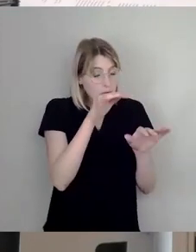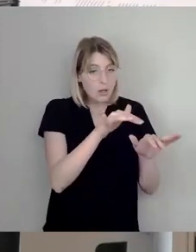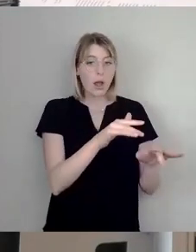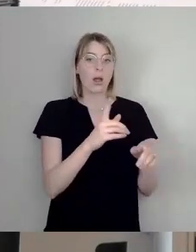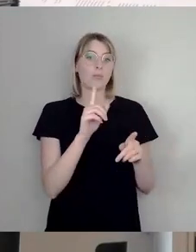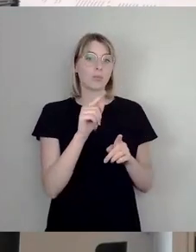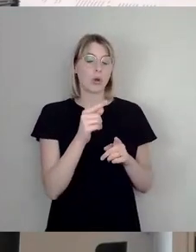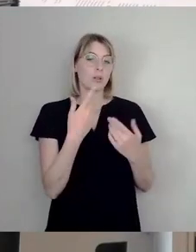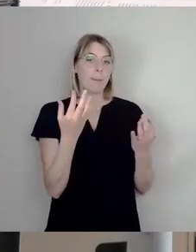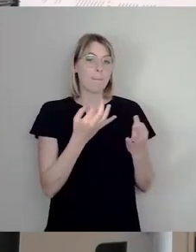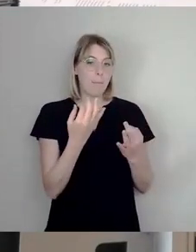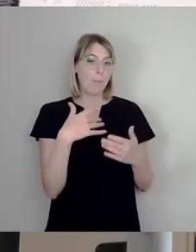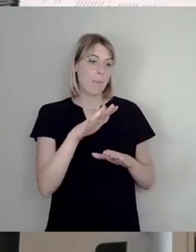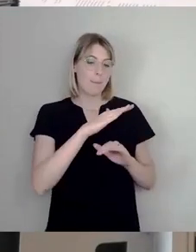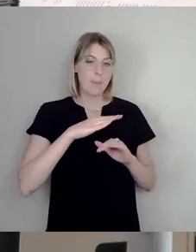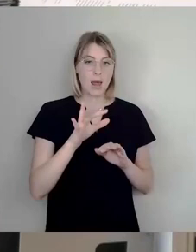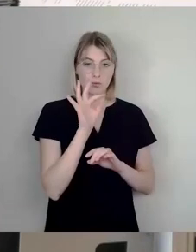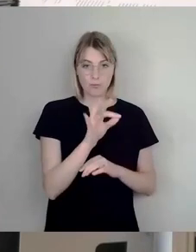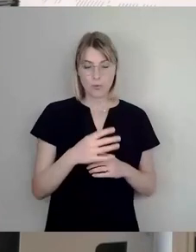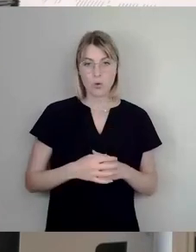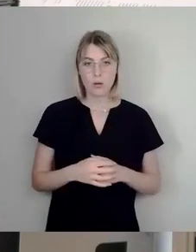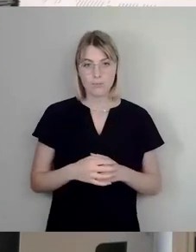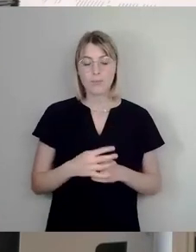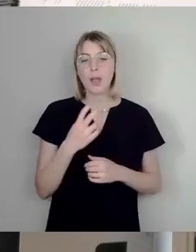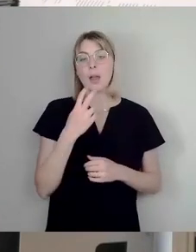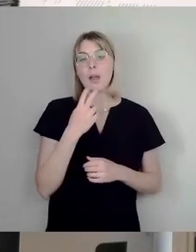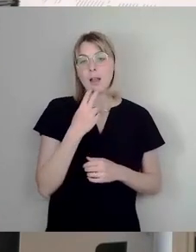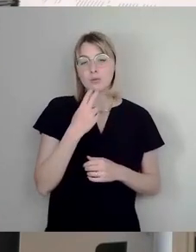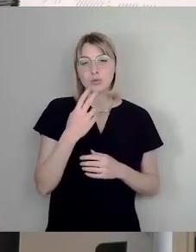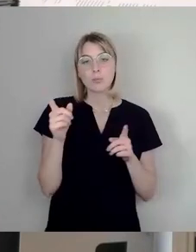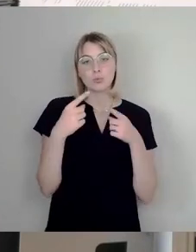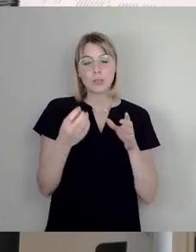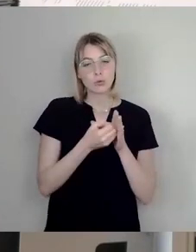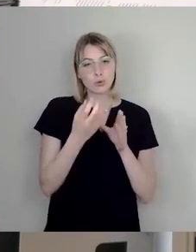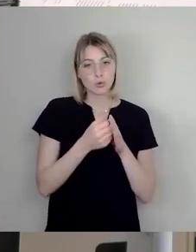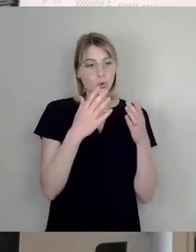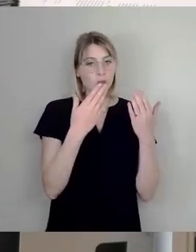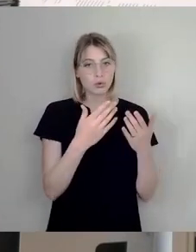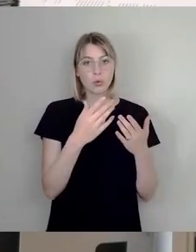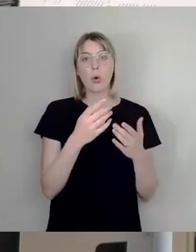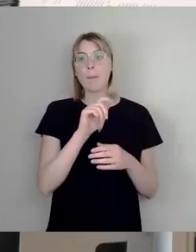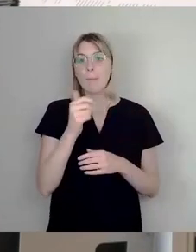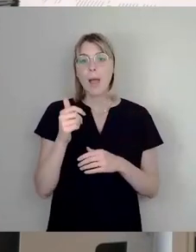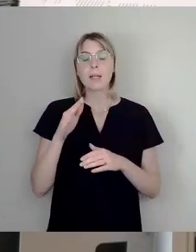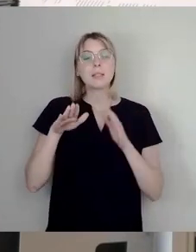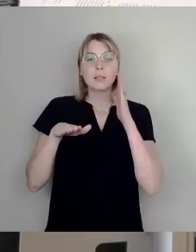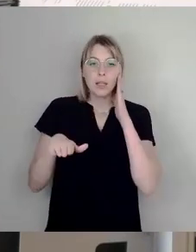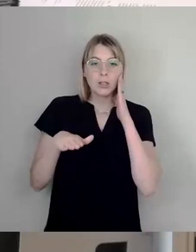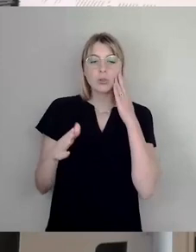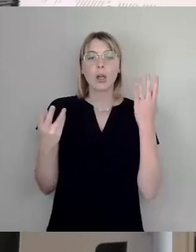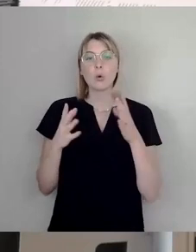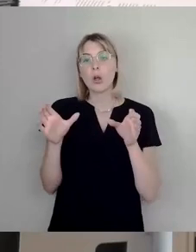sprichwörtlichen Fuß in die Tür der elektronischen Musikkultur zu bekommen. Nicht ohne Grund sind die meisten DJs und auch die größten Clubs der Dresdner